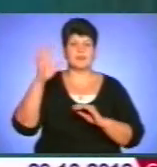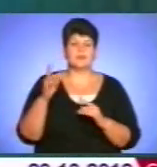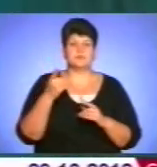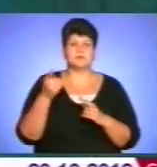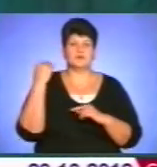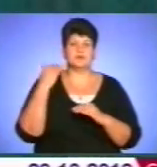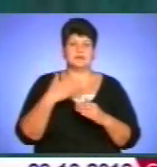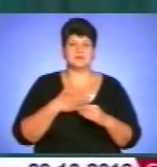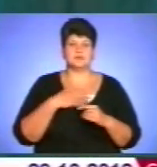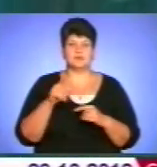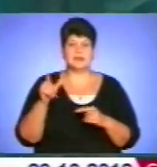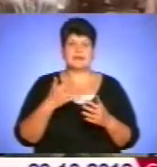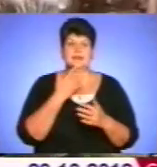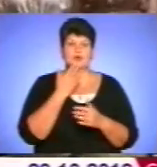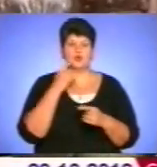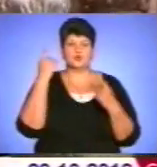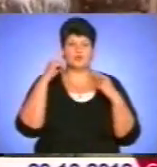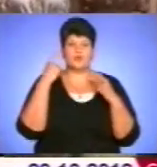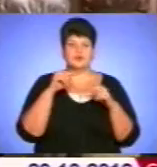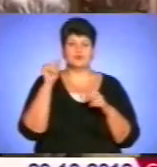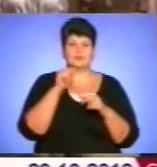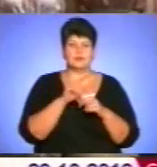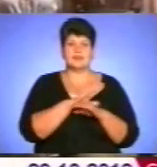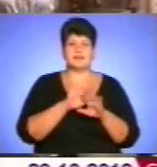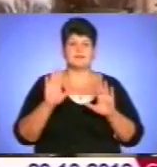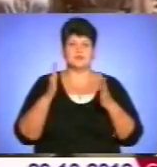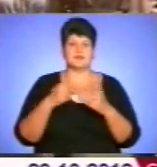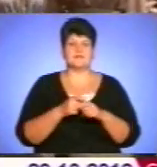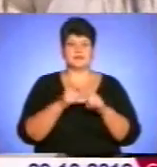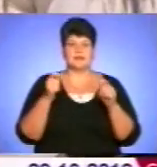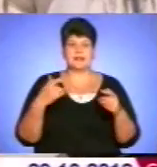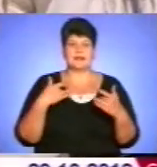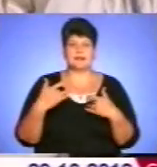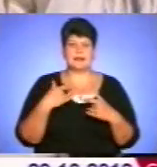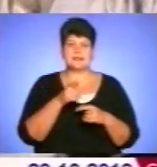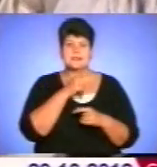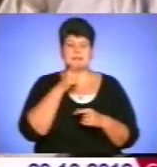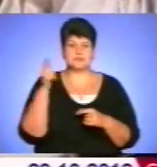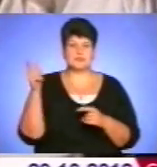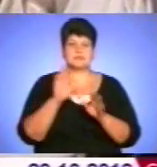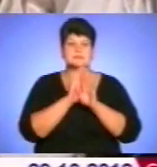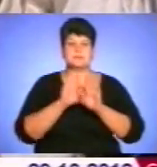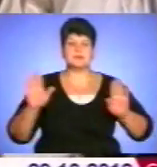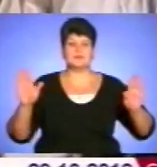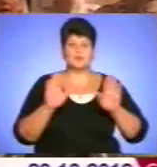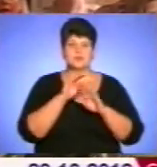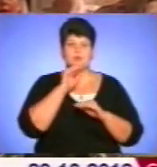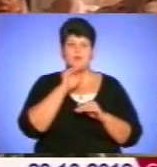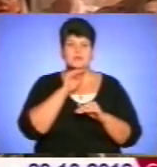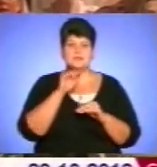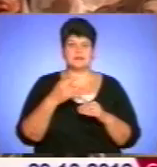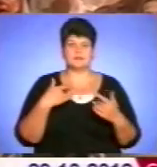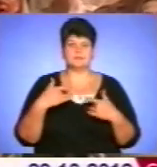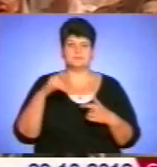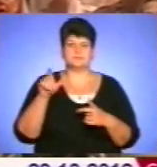народну творчість. Тому не випадково, що саме вона відкриває театральний сезон. Співучий і професійний акторський склад дозволяє